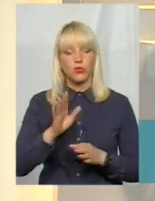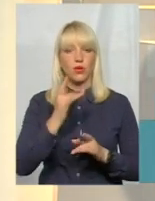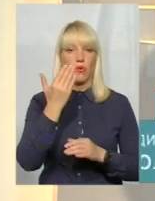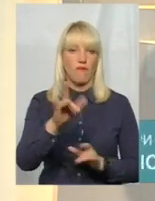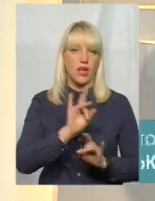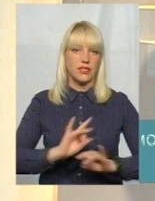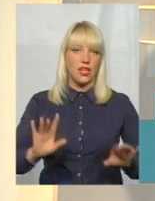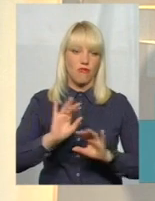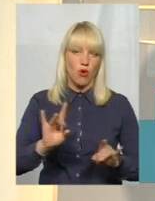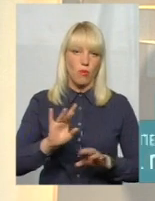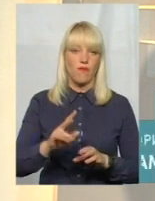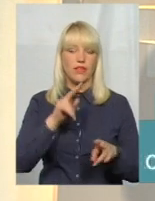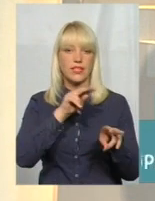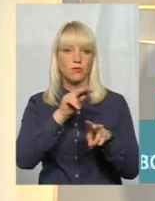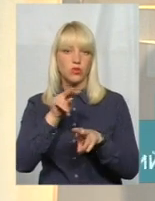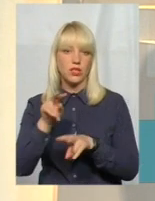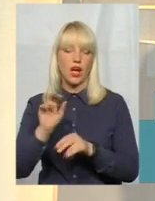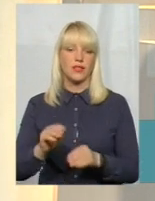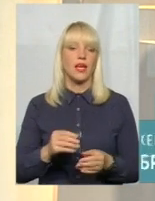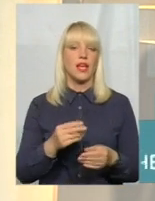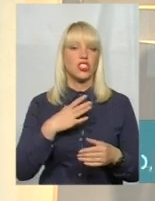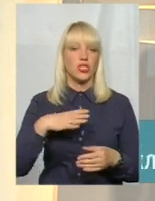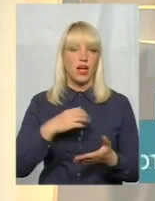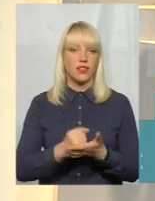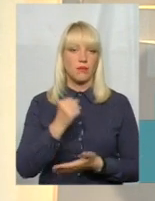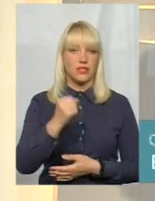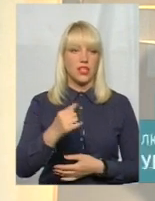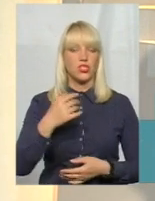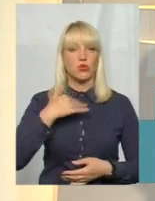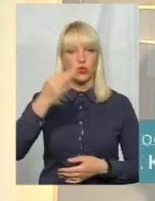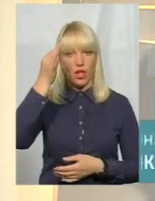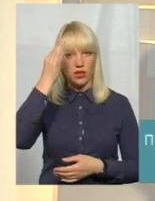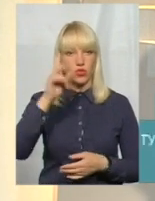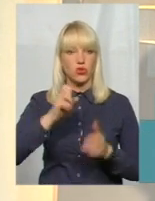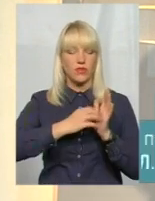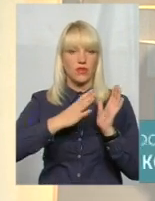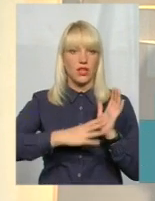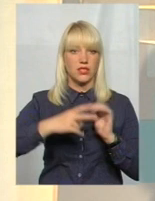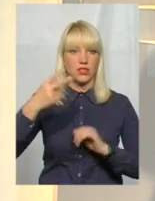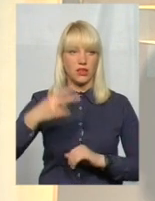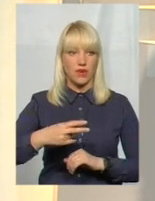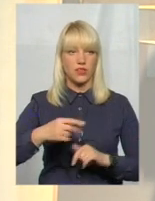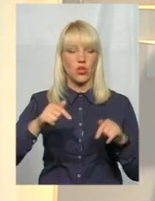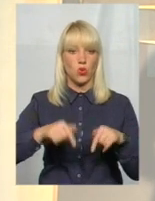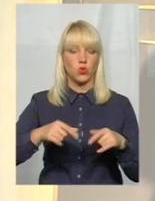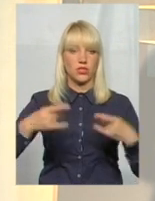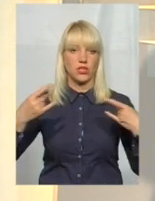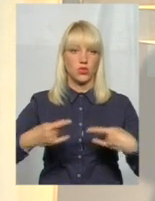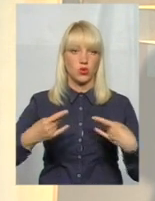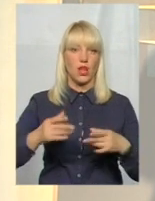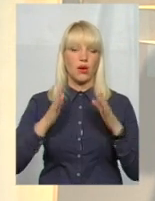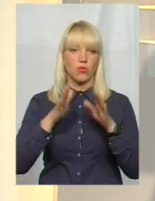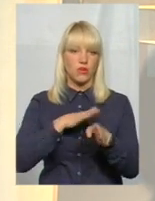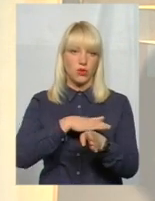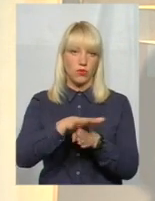інформувати, спостерігати і чекати призначення. А я хочу нагадати, що вже завтра о 19.20 у цій студії буде